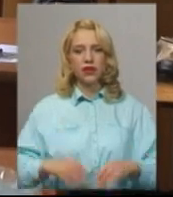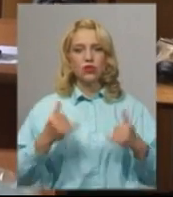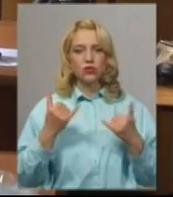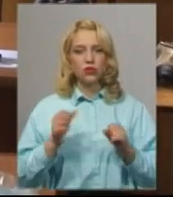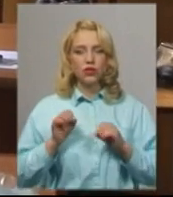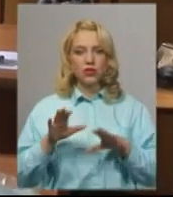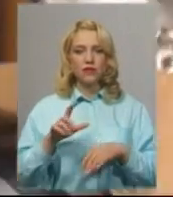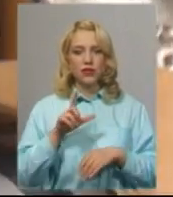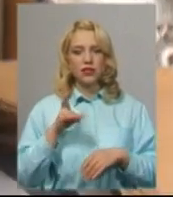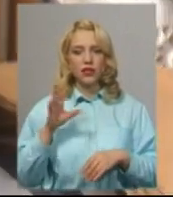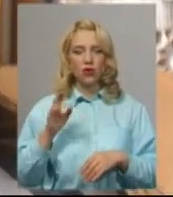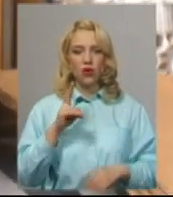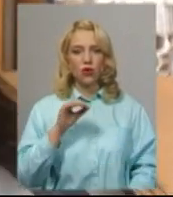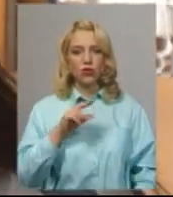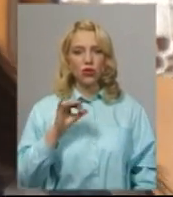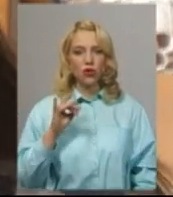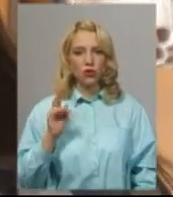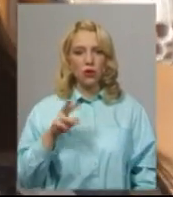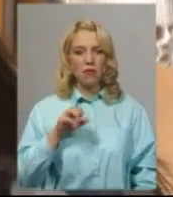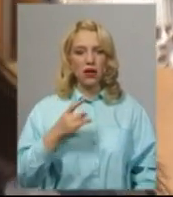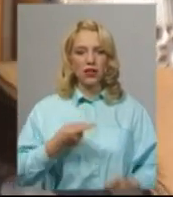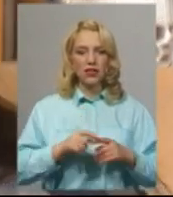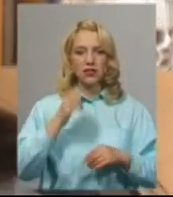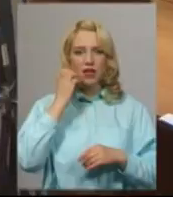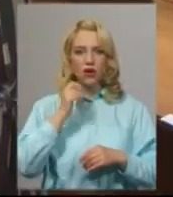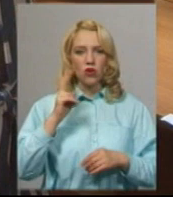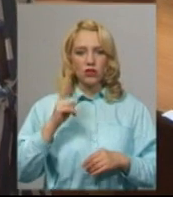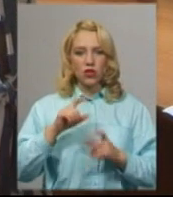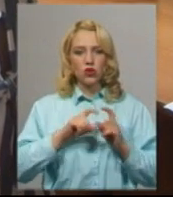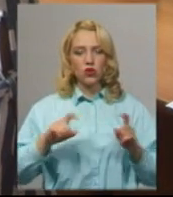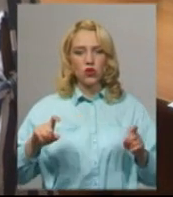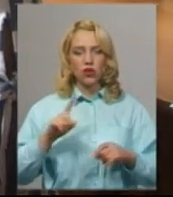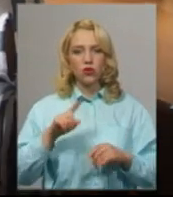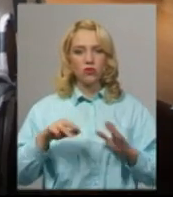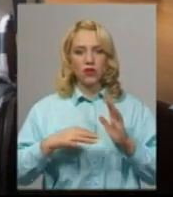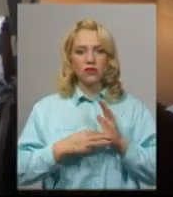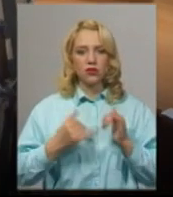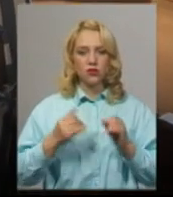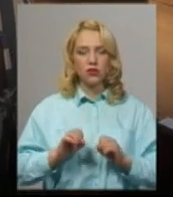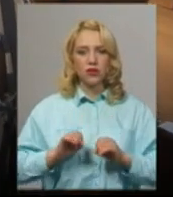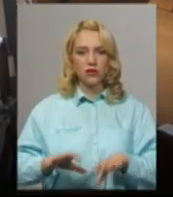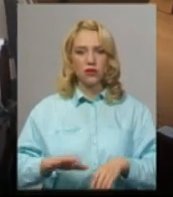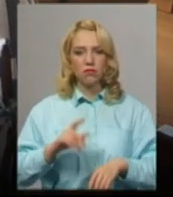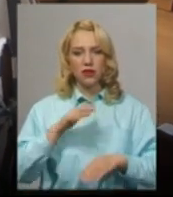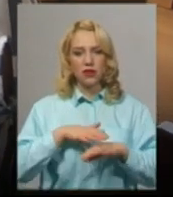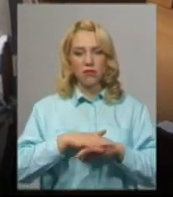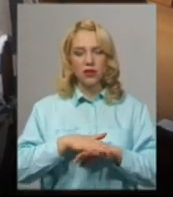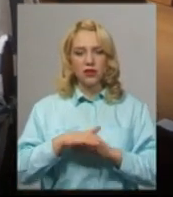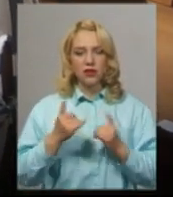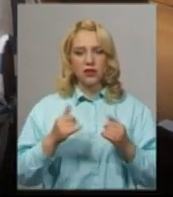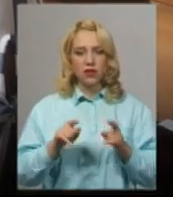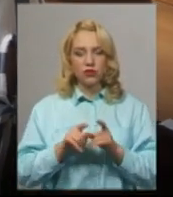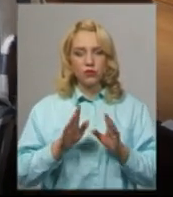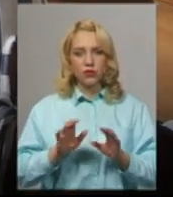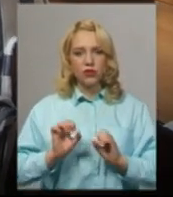складатиме ЗНО Марина Кучерук. Вона учениця Старокостянтинівської ЗОЖ номер 8. Сьогодні складаю математику, також буду складати